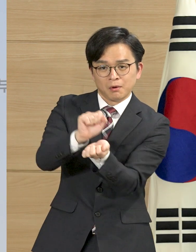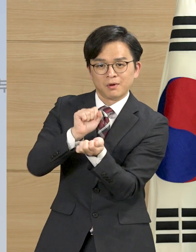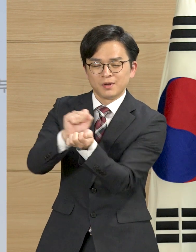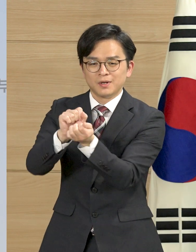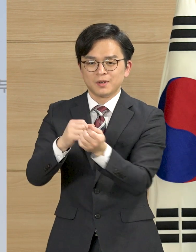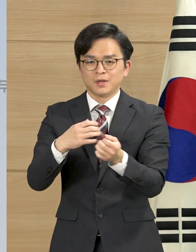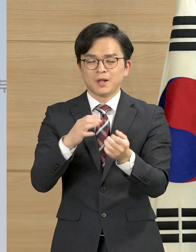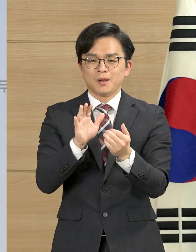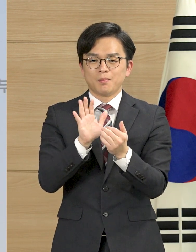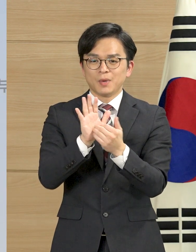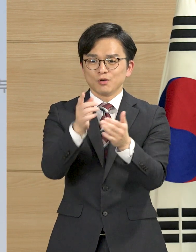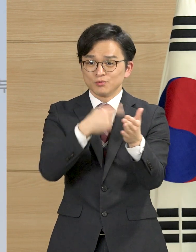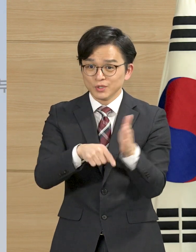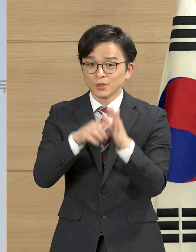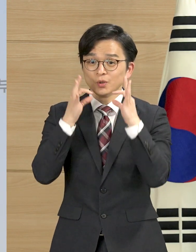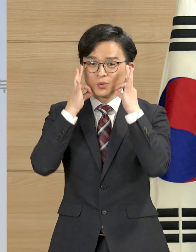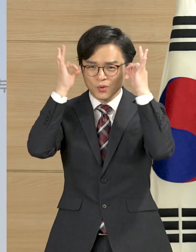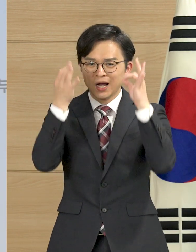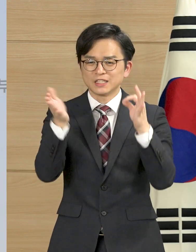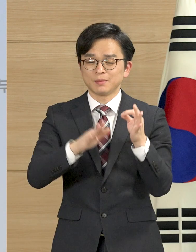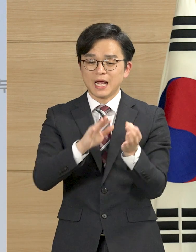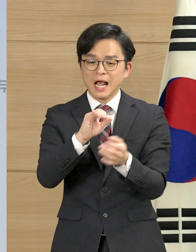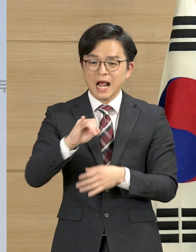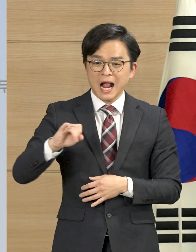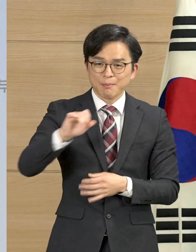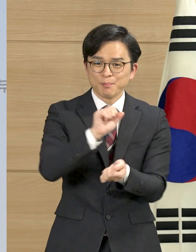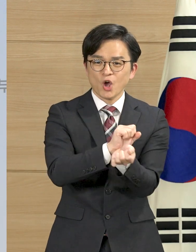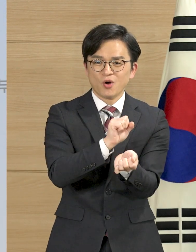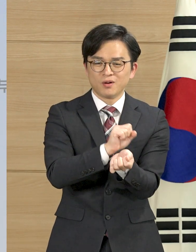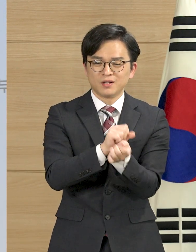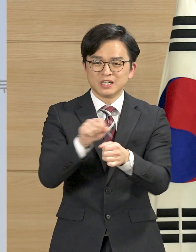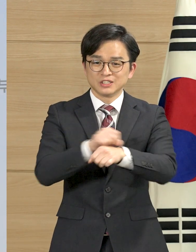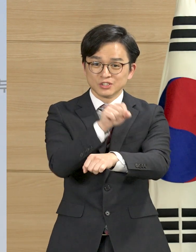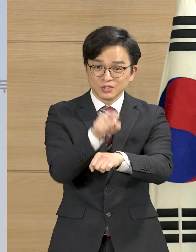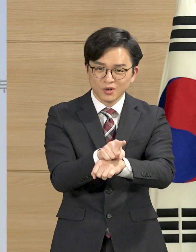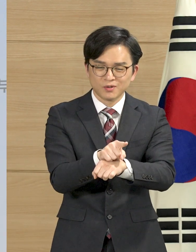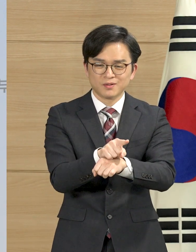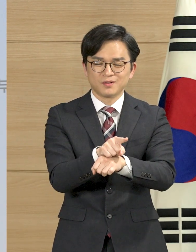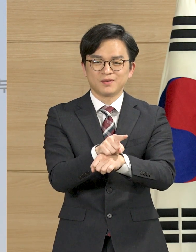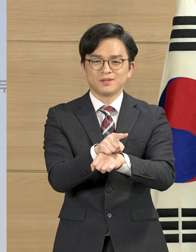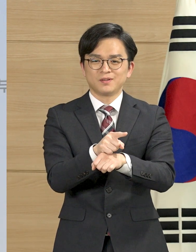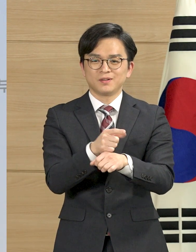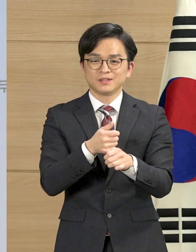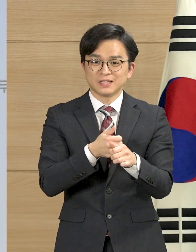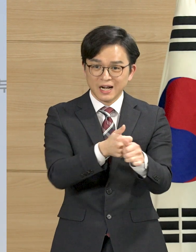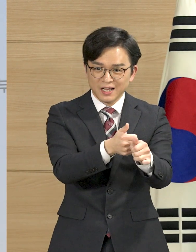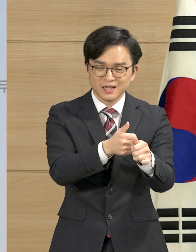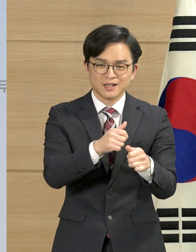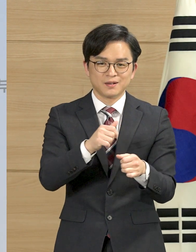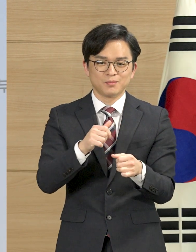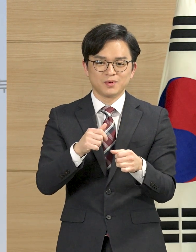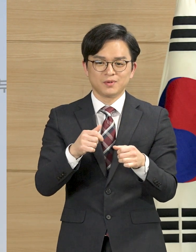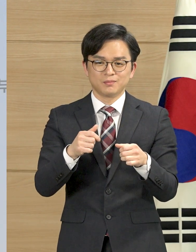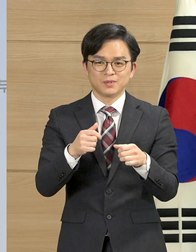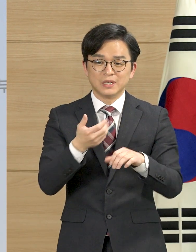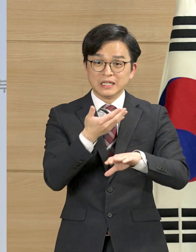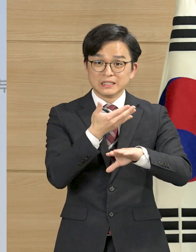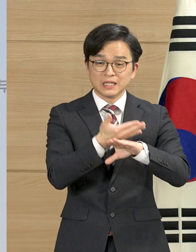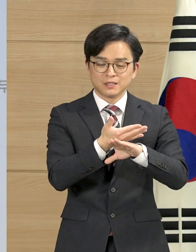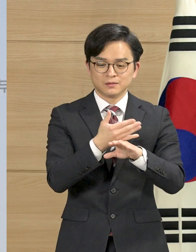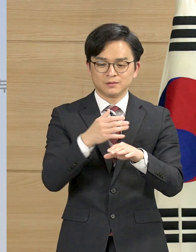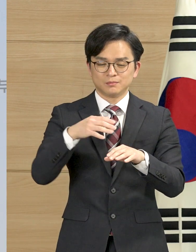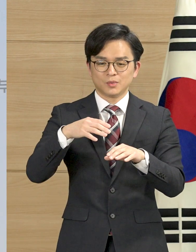전파를 차단하겠으나 감염병의 특성과 외부 여건을 감안할 때 지역사회로의 전파 가능성을